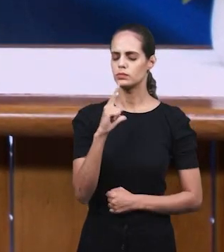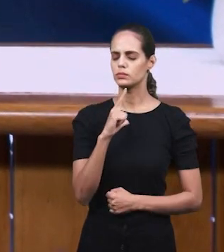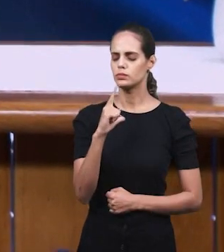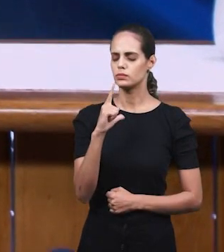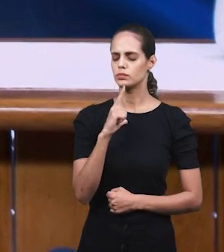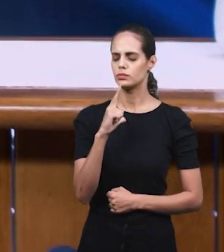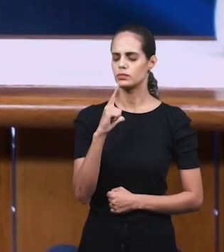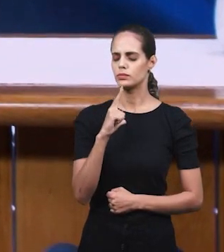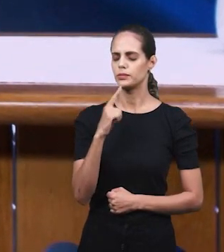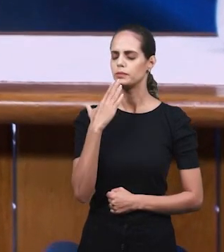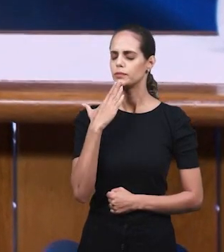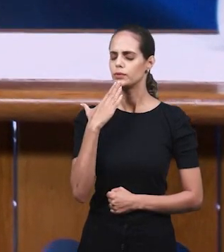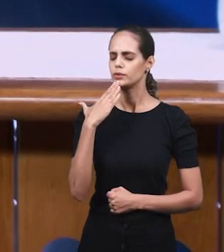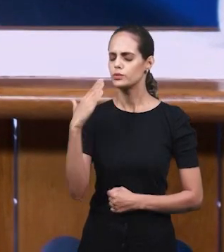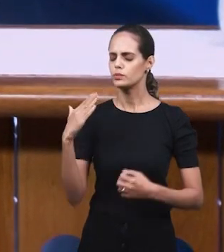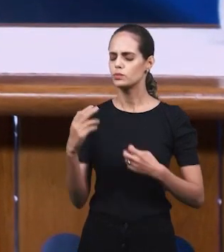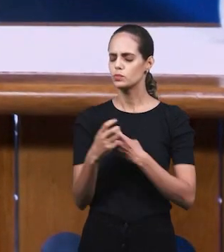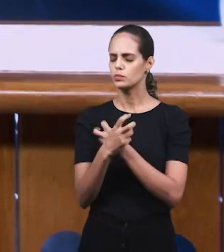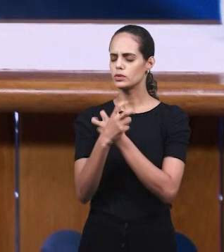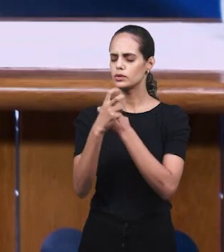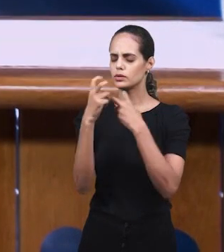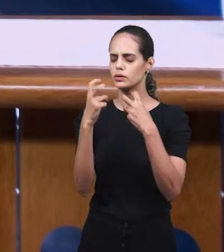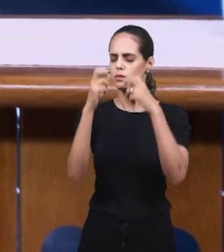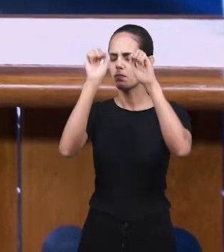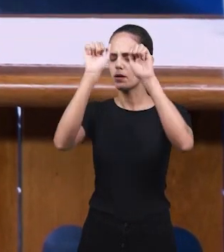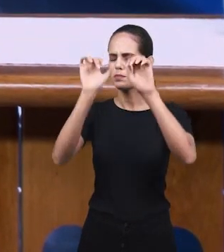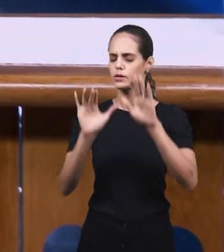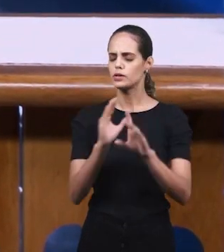благословения, Господь, на это богослужение,